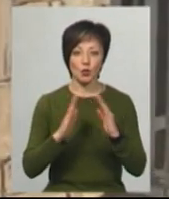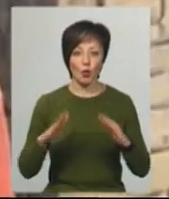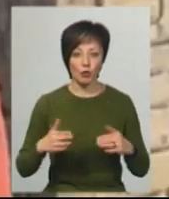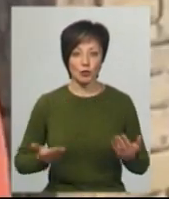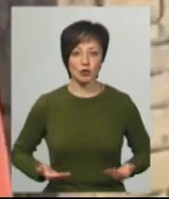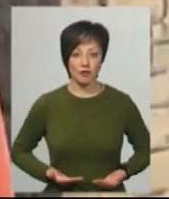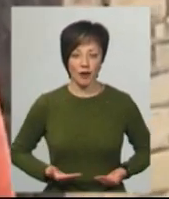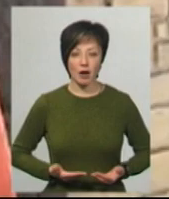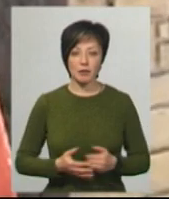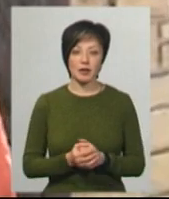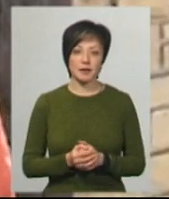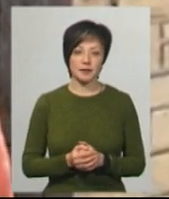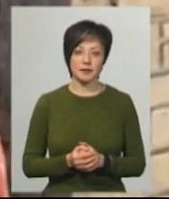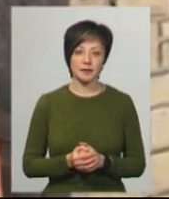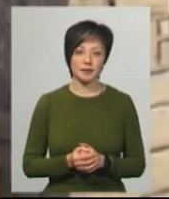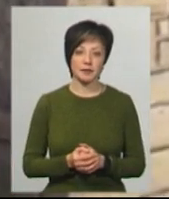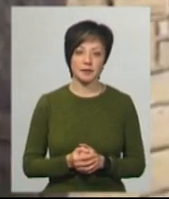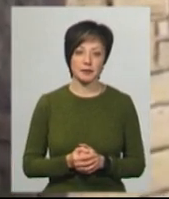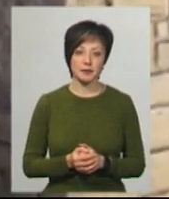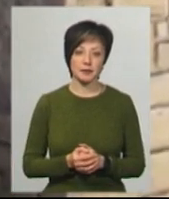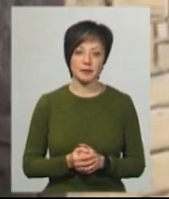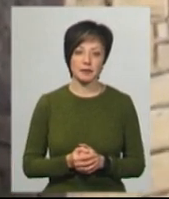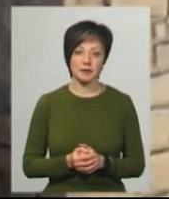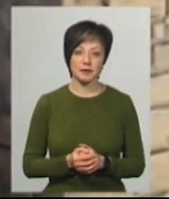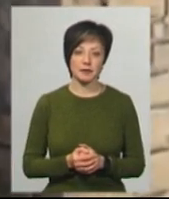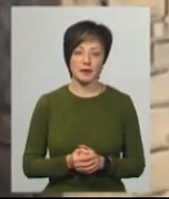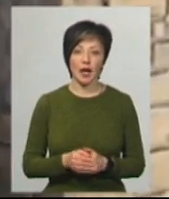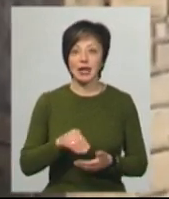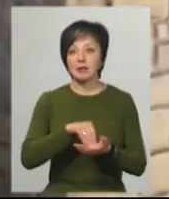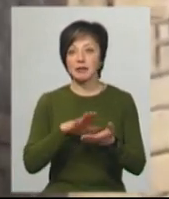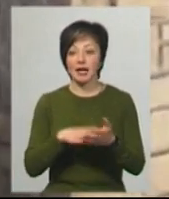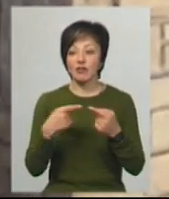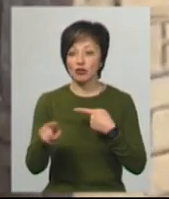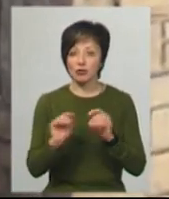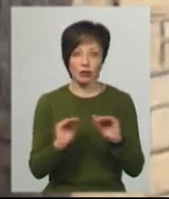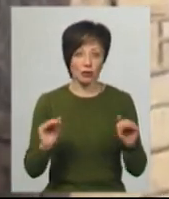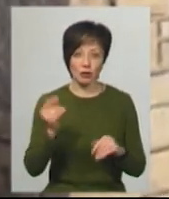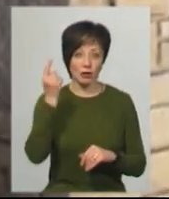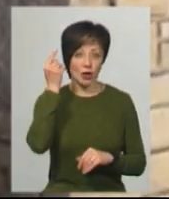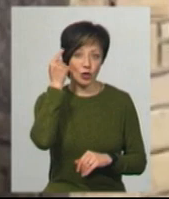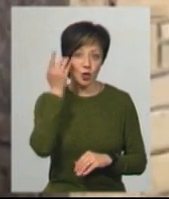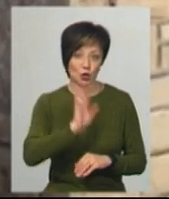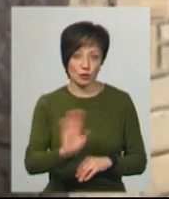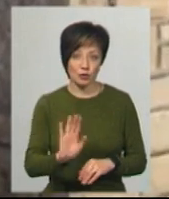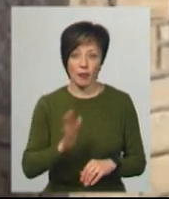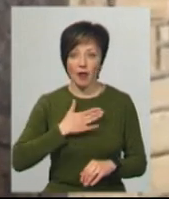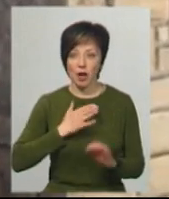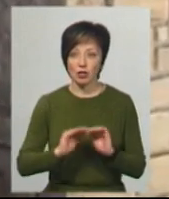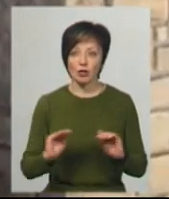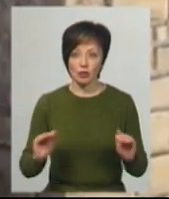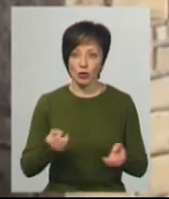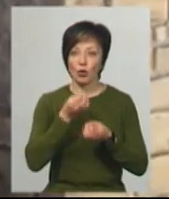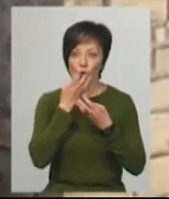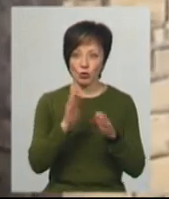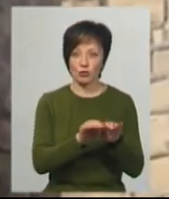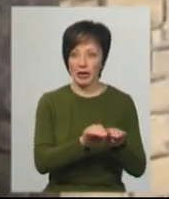проживаємо. Возити в місто, в інший садочок, навіть думки не виникало, тому що наш садочок на достойному рівні. Я